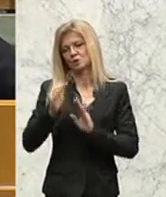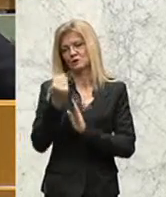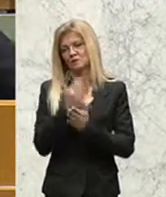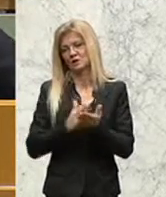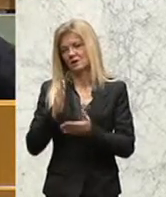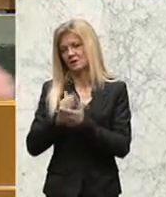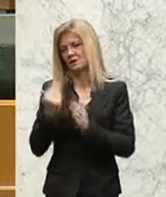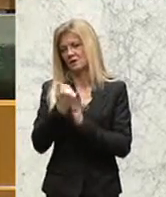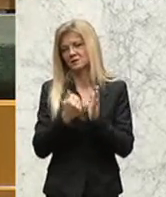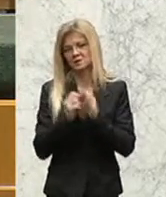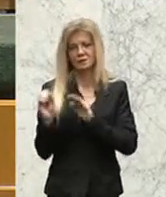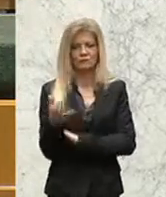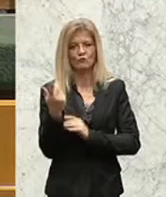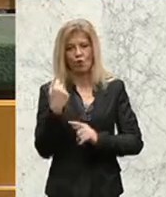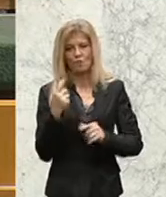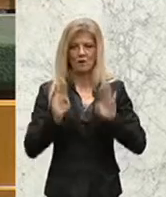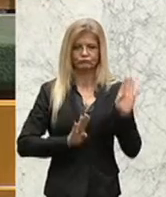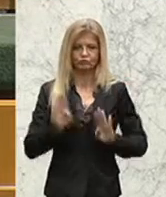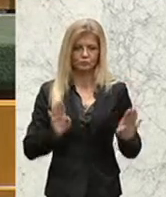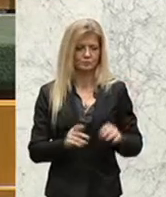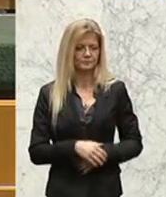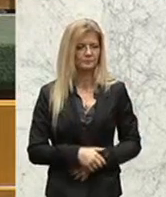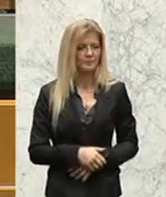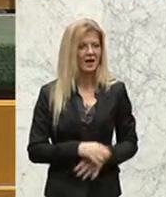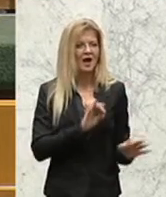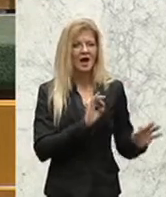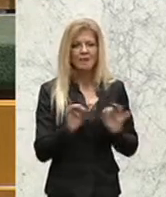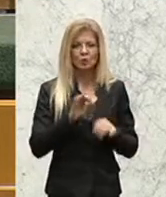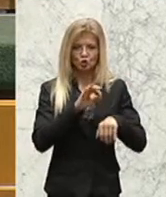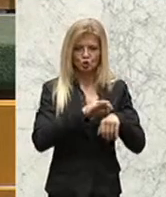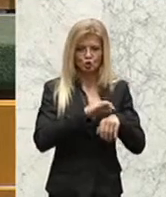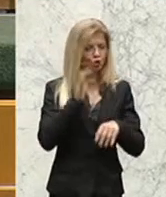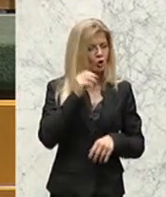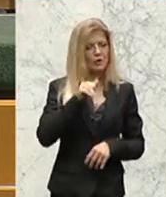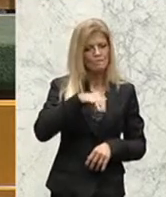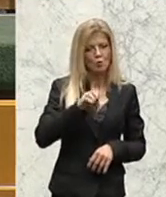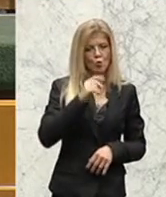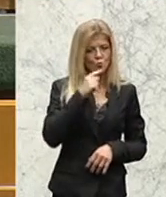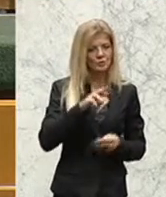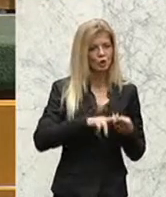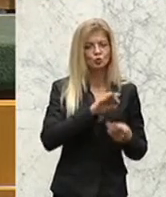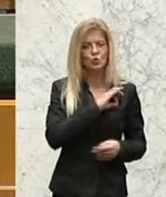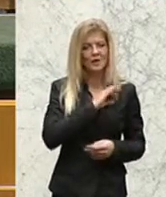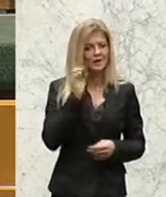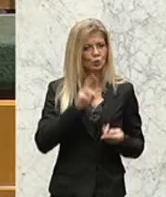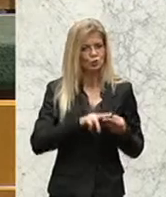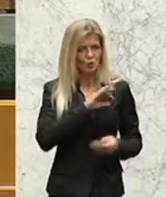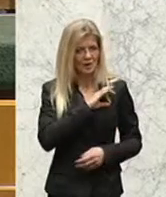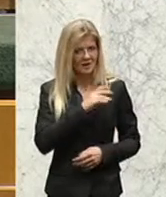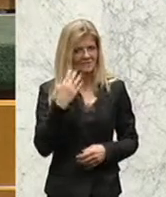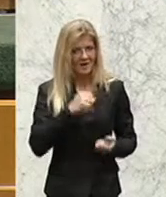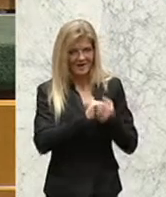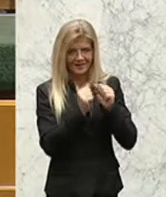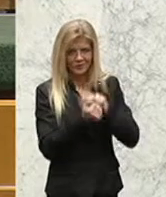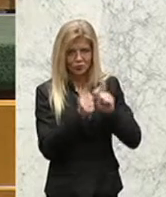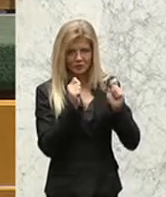abstimmen lassen. Die Abgeordneten Dr. Moser, Kolleginnen und Kollegen, haben einen Abänderungsantrag betreffend Artikel 1,